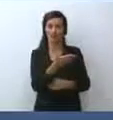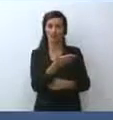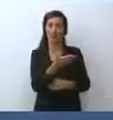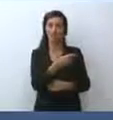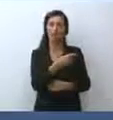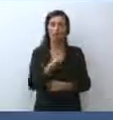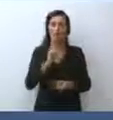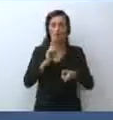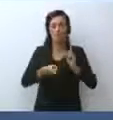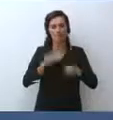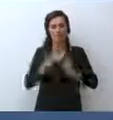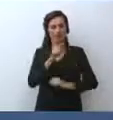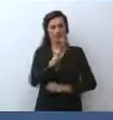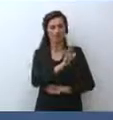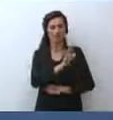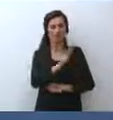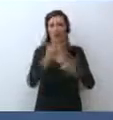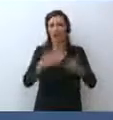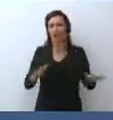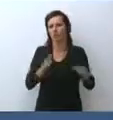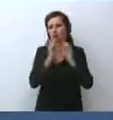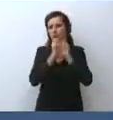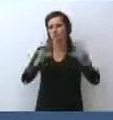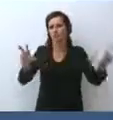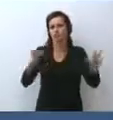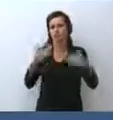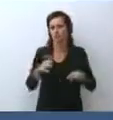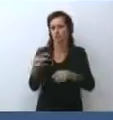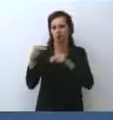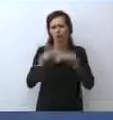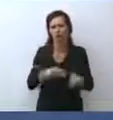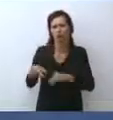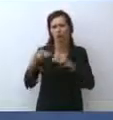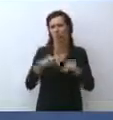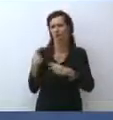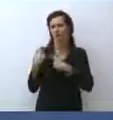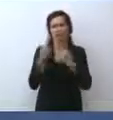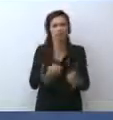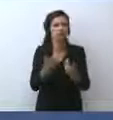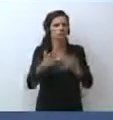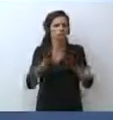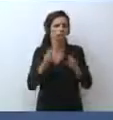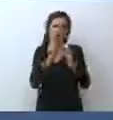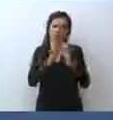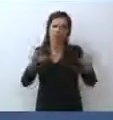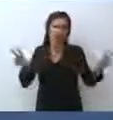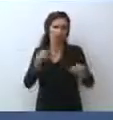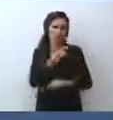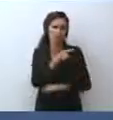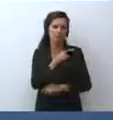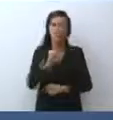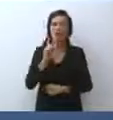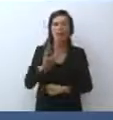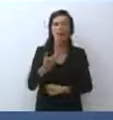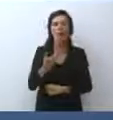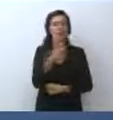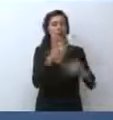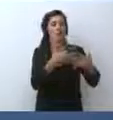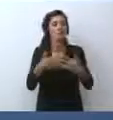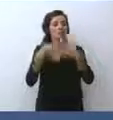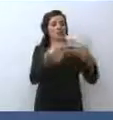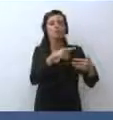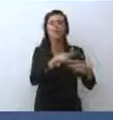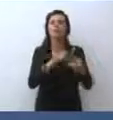stata annunciata già da diversi anni, insomma una politica che vedrà la presenza di quella che è la maggiore potenza